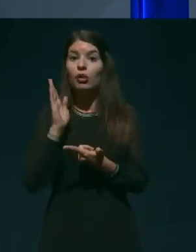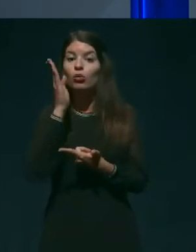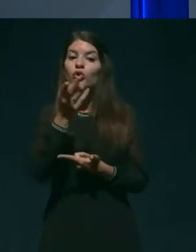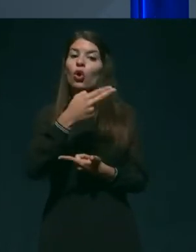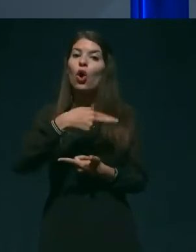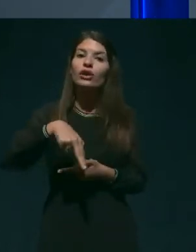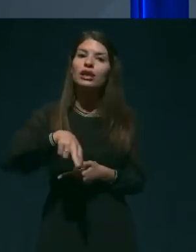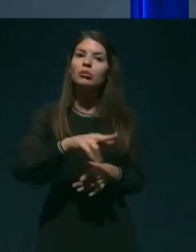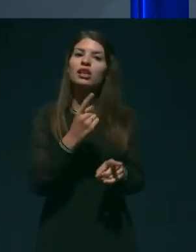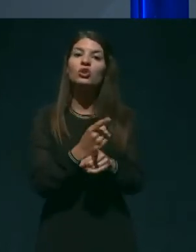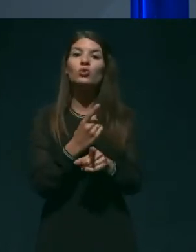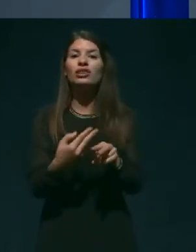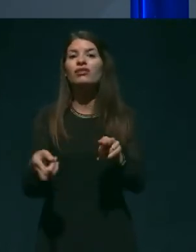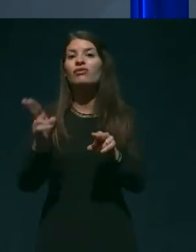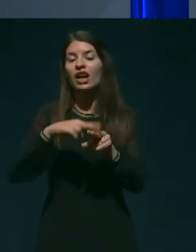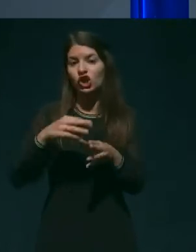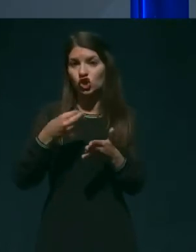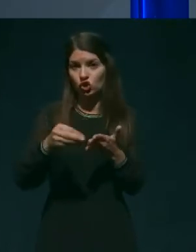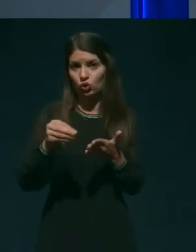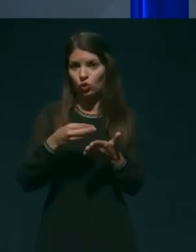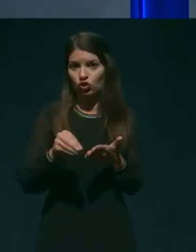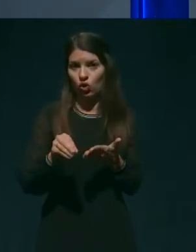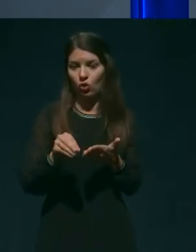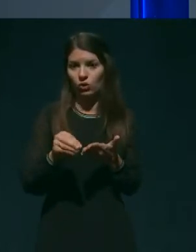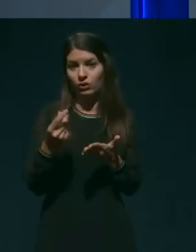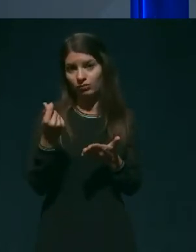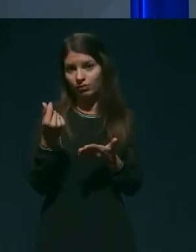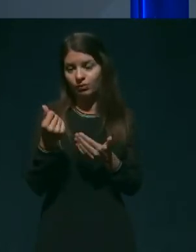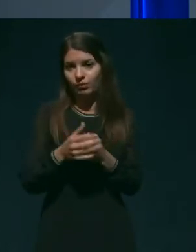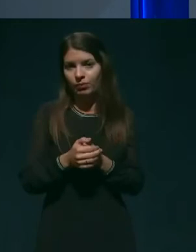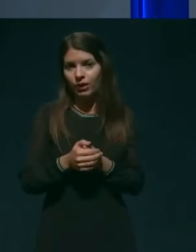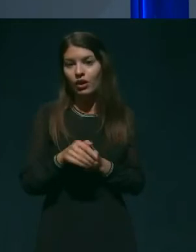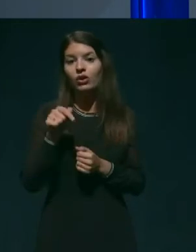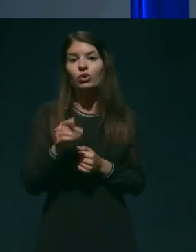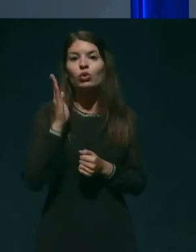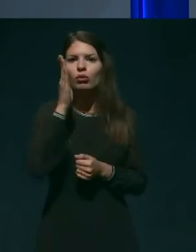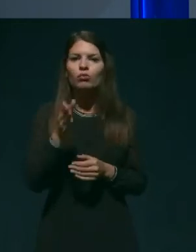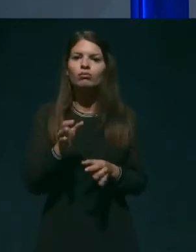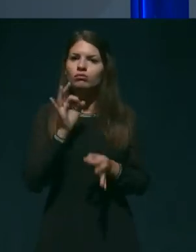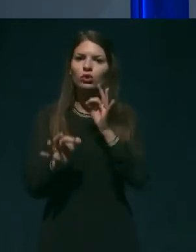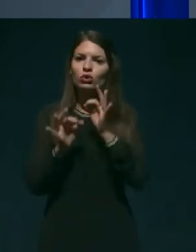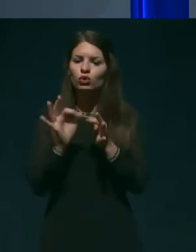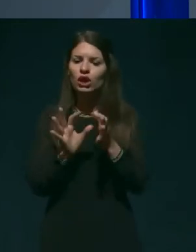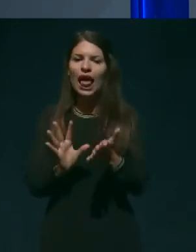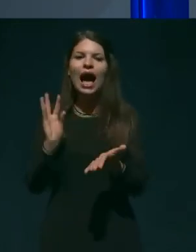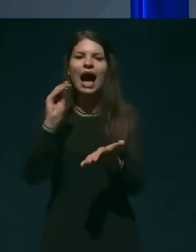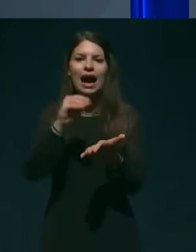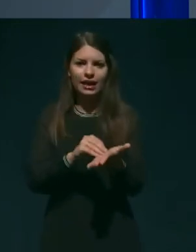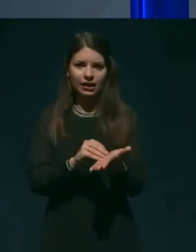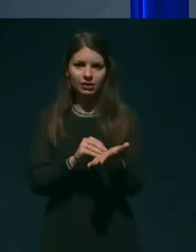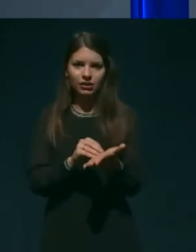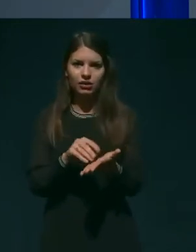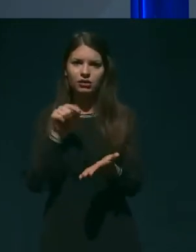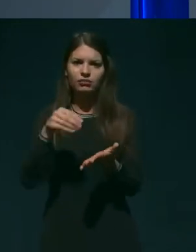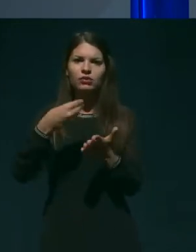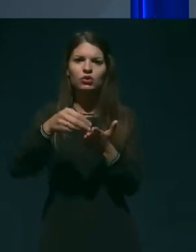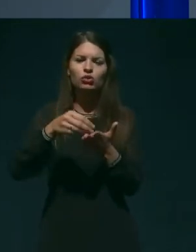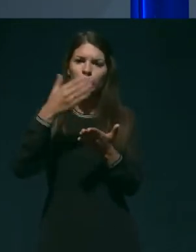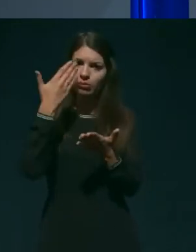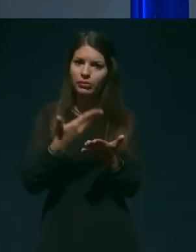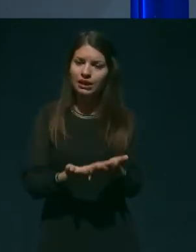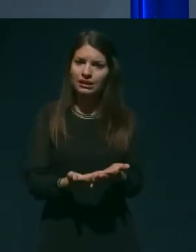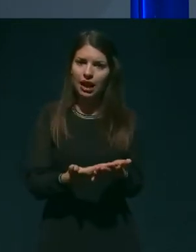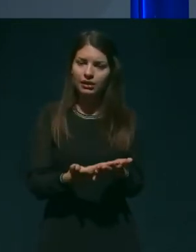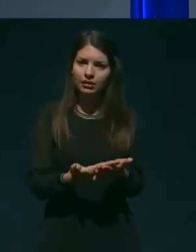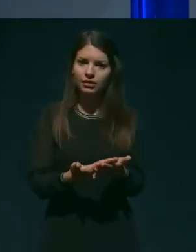stroškov. Tu bomo poskušali z aneksom nekako te stroške priznati v